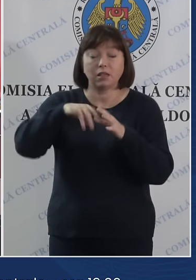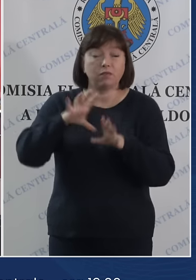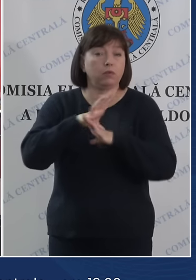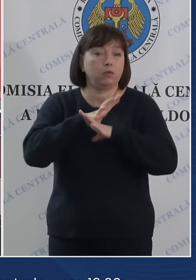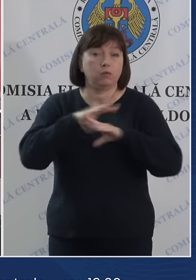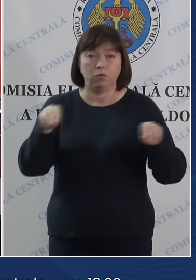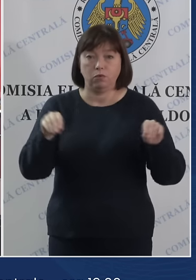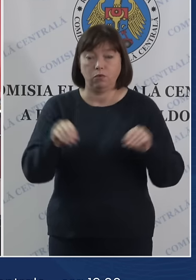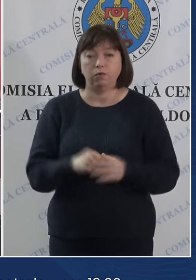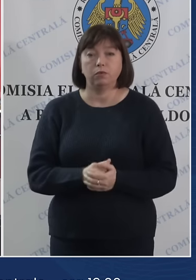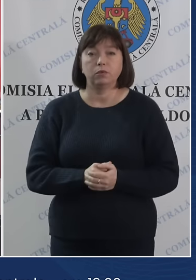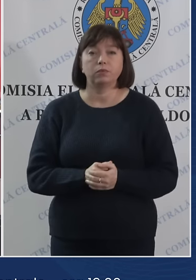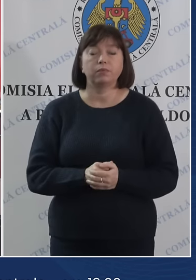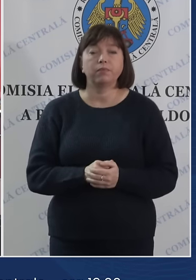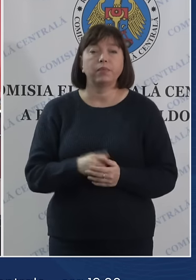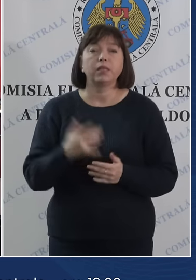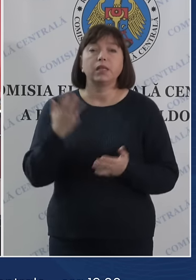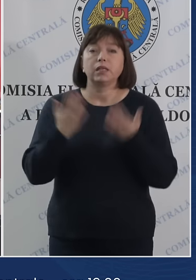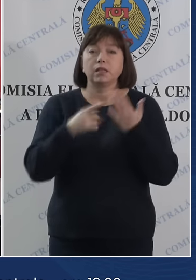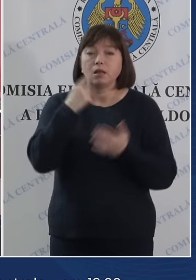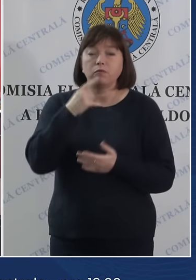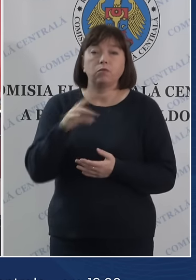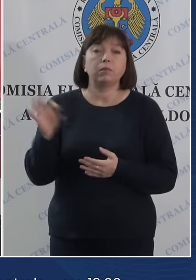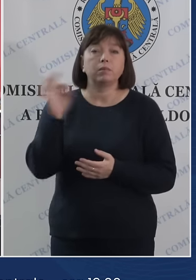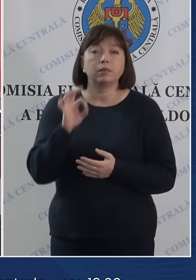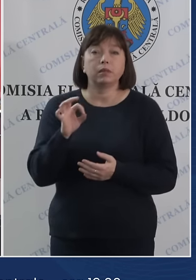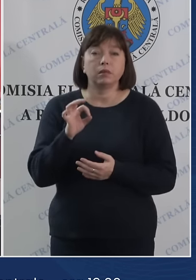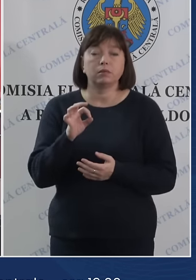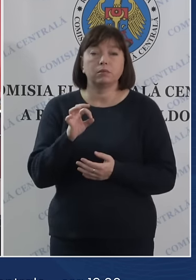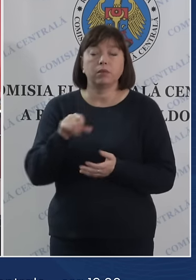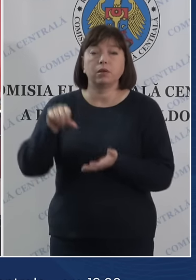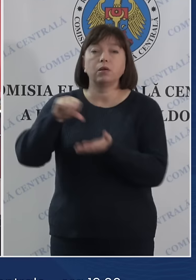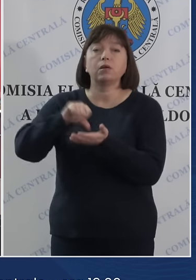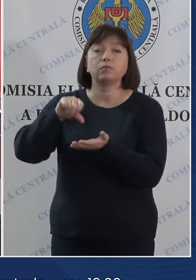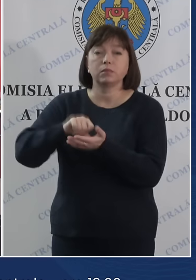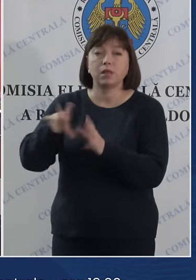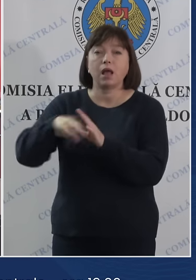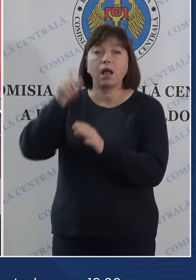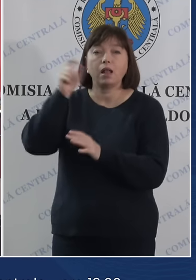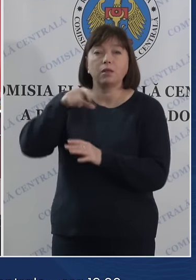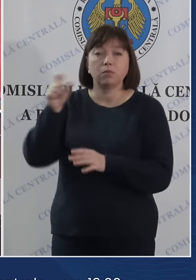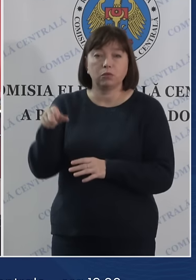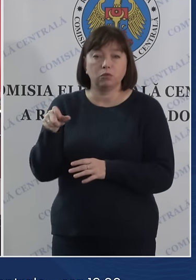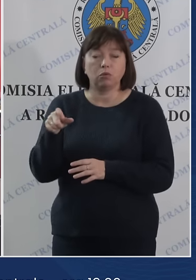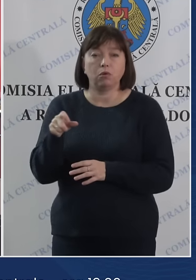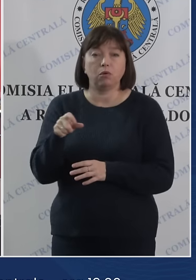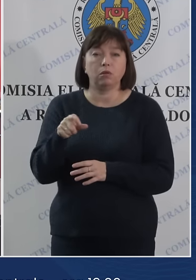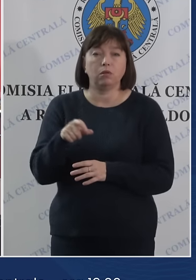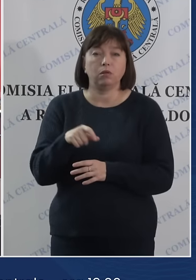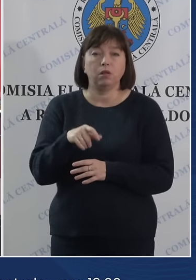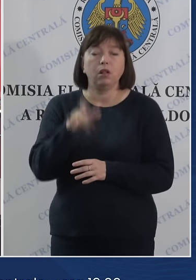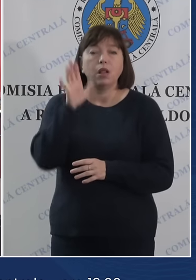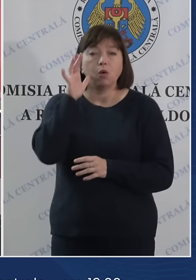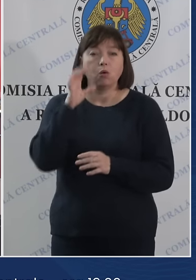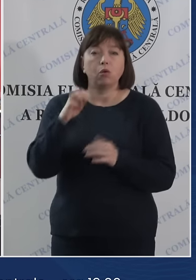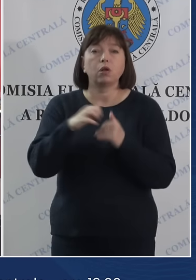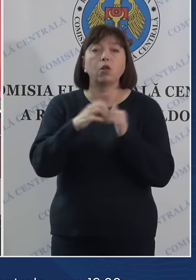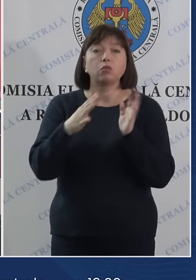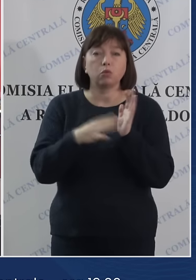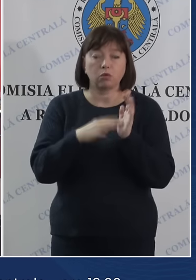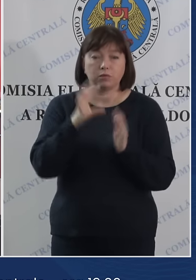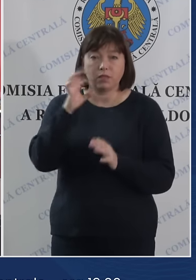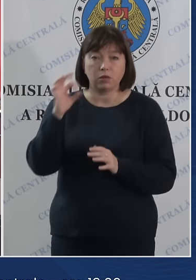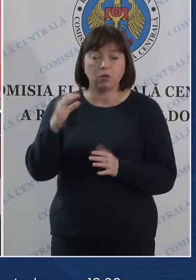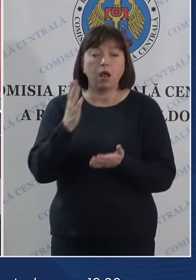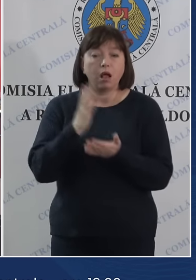înregistrat. Cu referire la participarea alegătorilor. La ora 19.00 avem